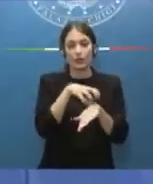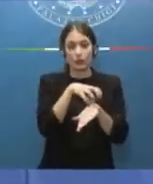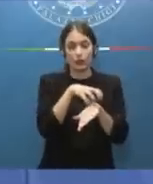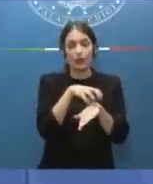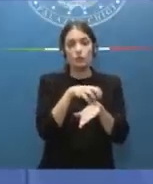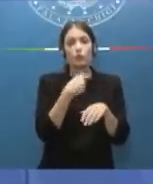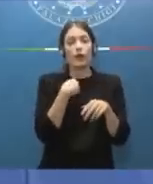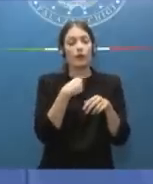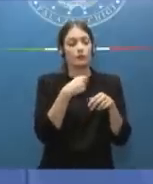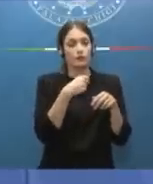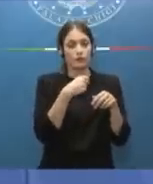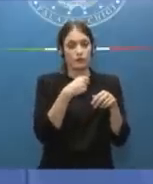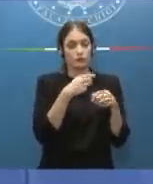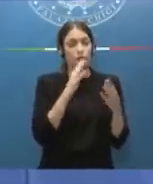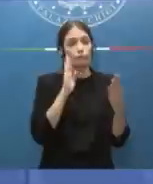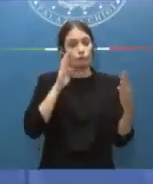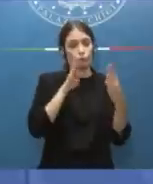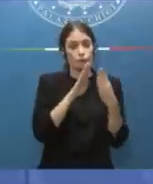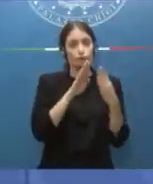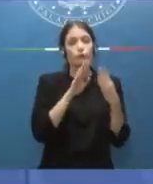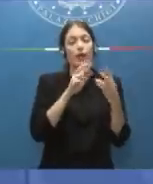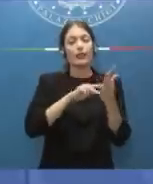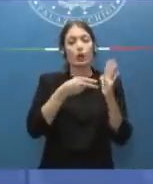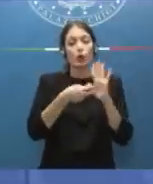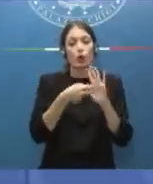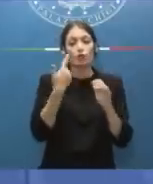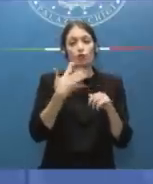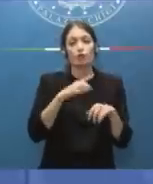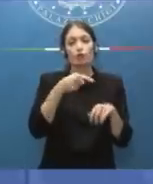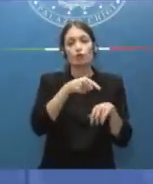Tecnologica, la delega per intenderci che era del Ministro Colau,